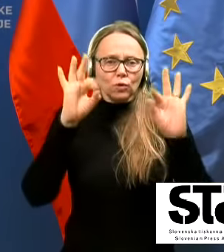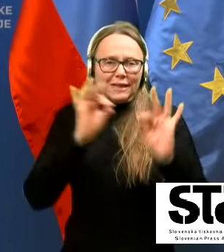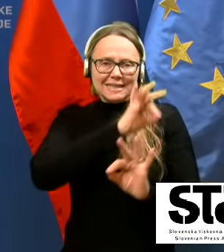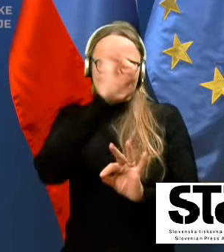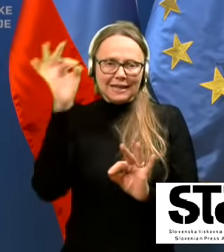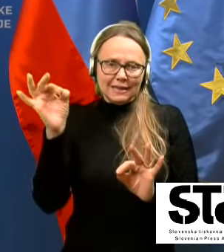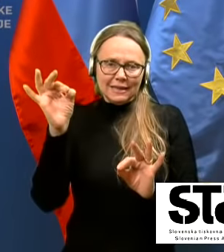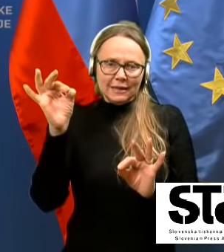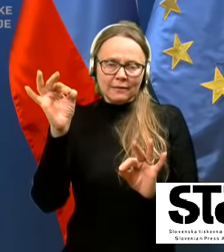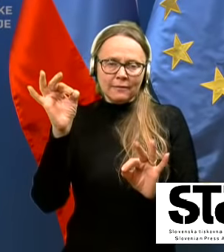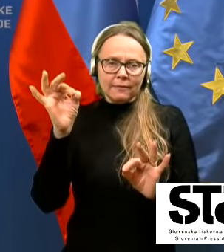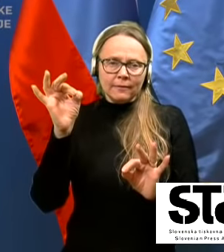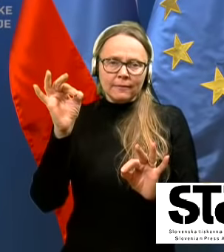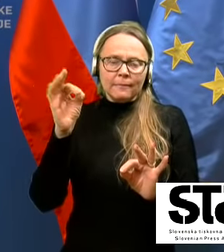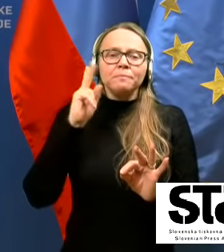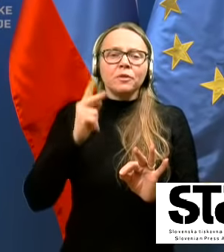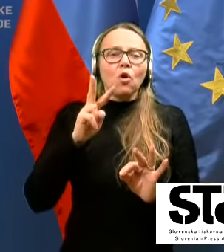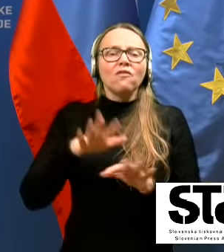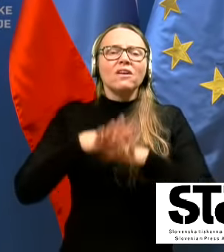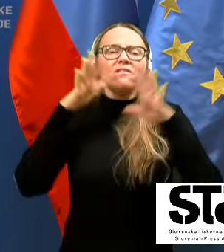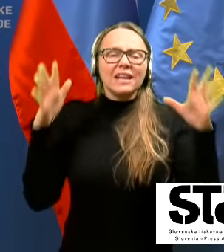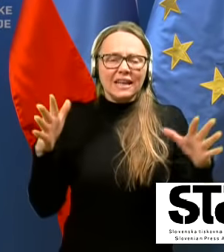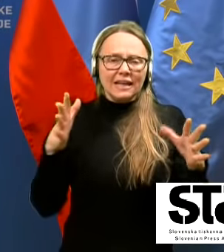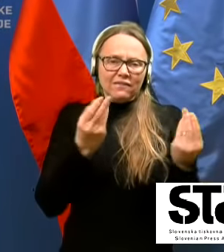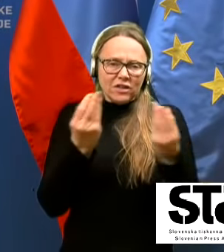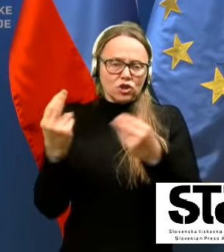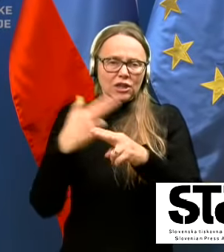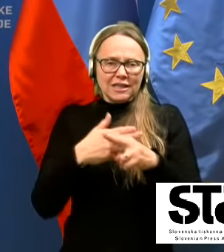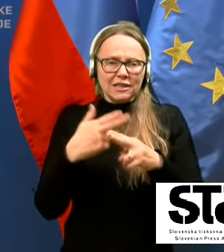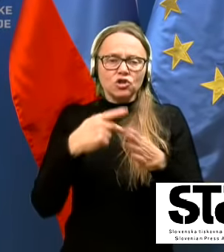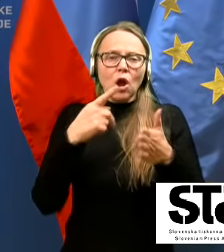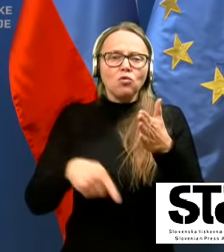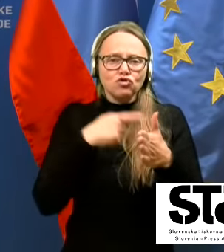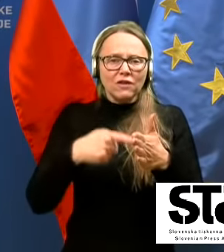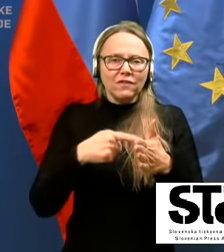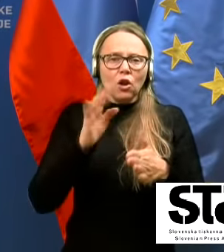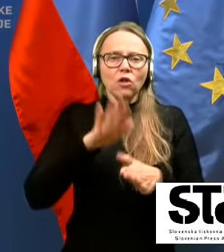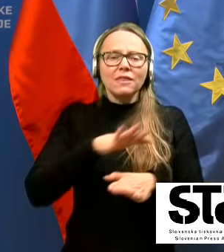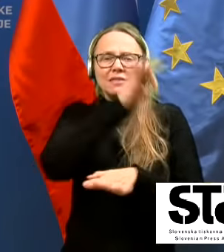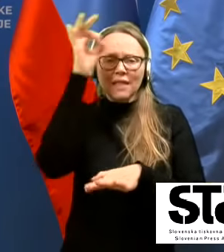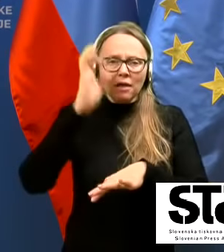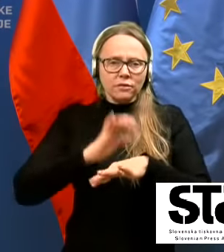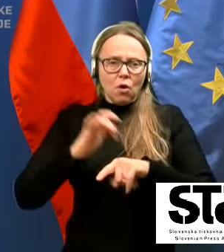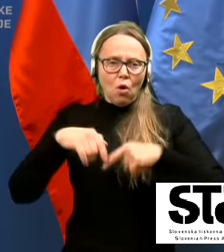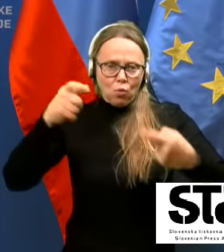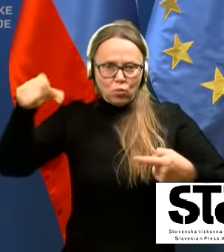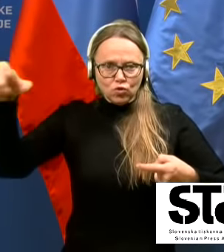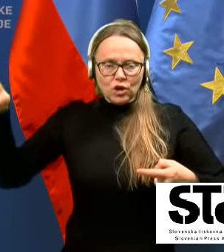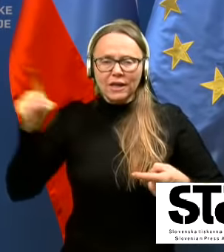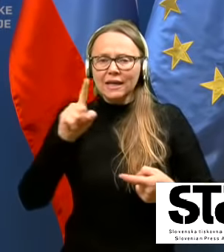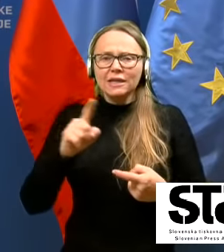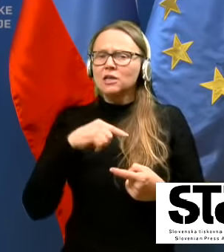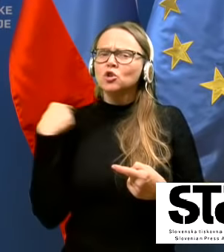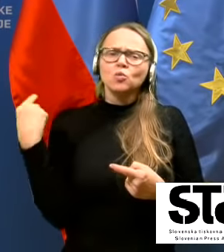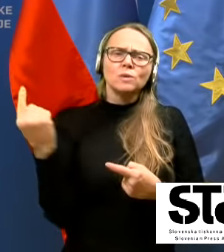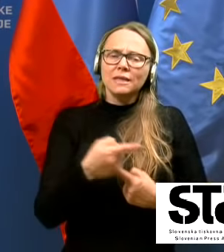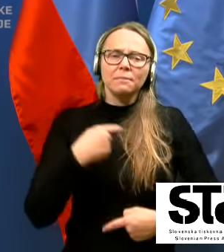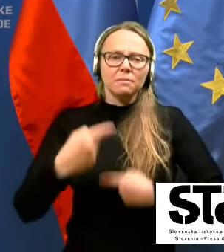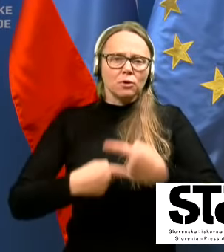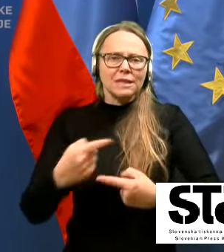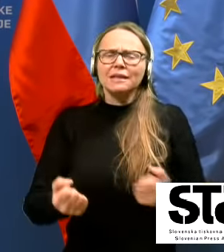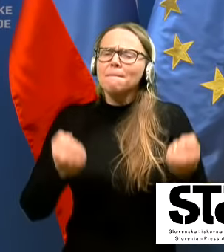ko v veliki večini držav število dnevno okuženih in sveda z vsemi posledicami